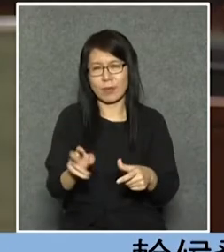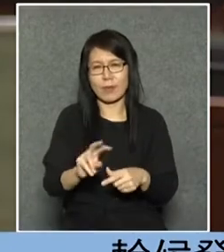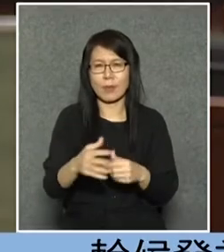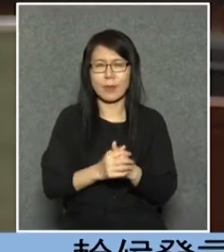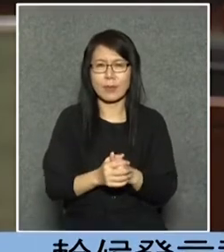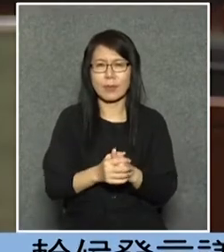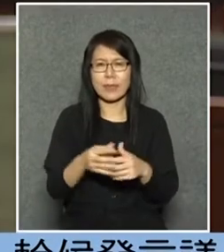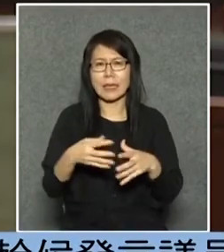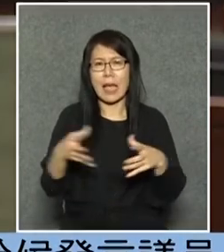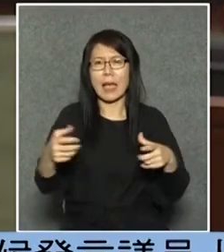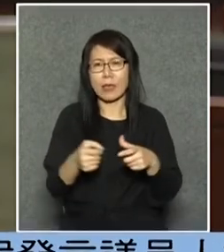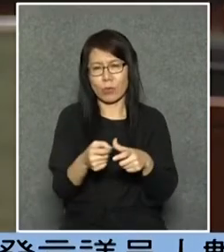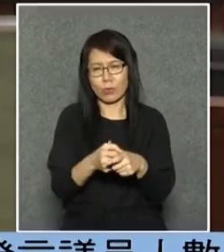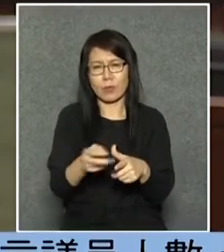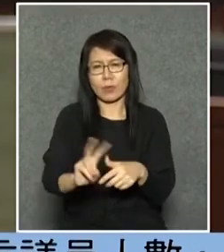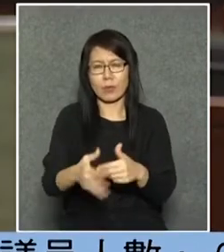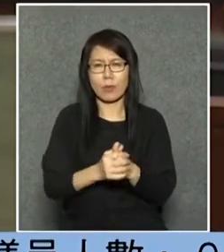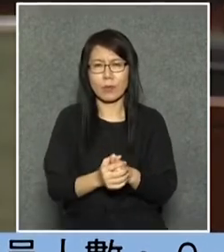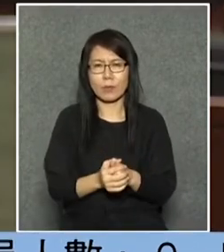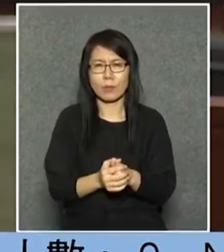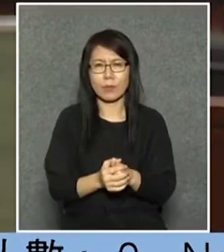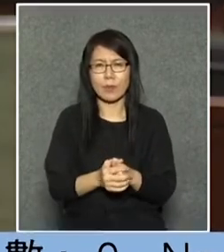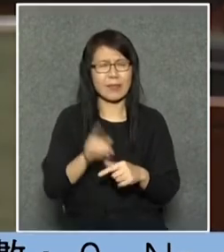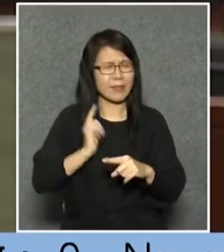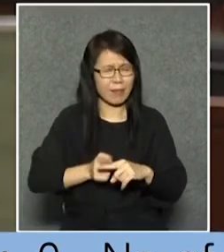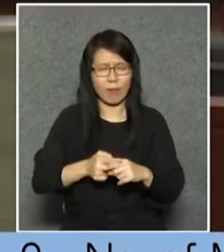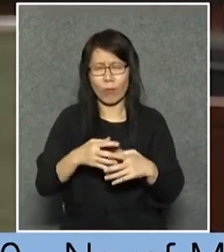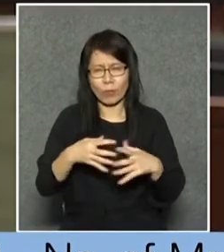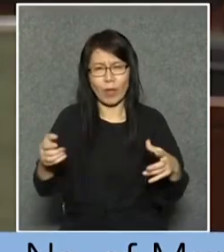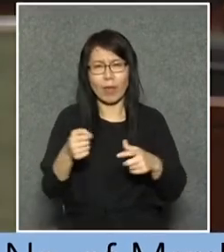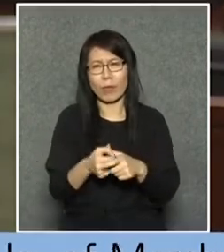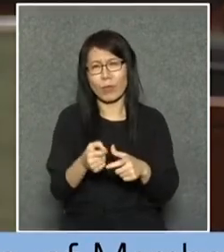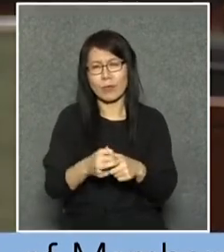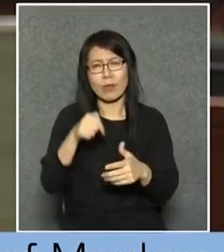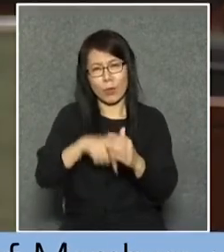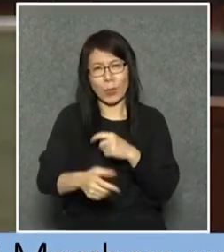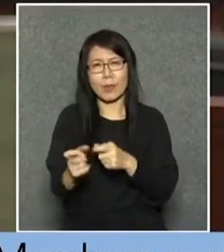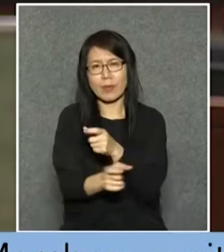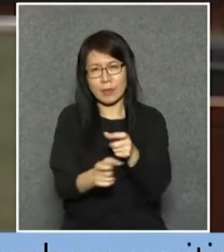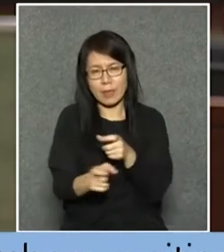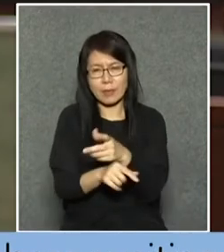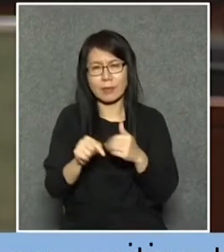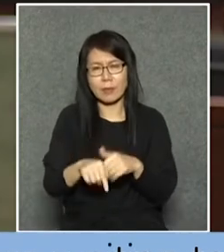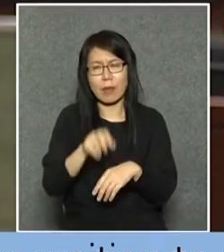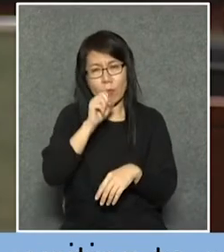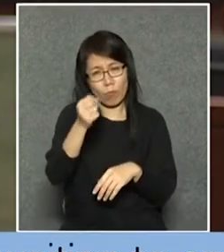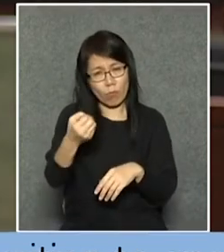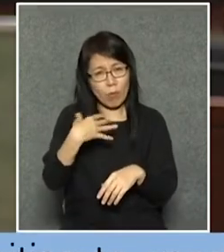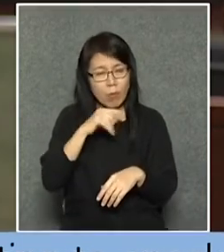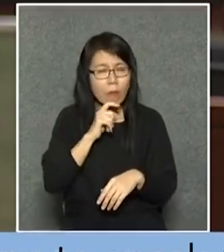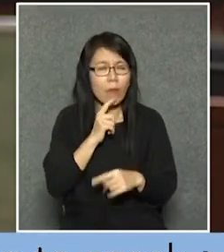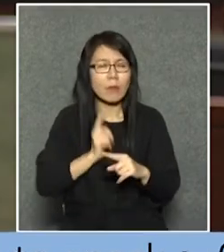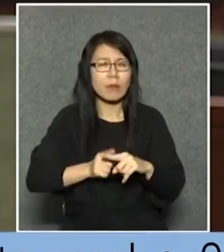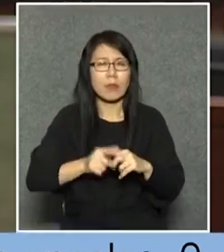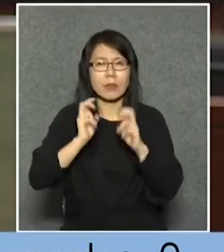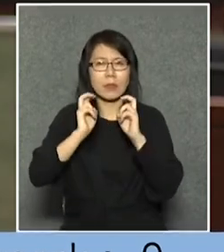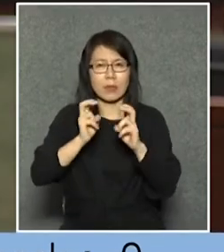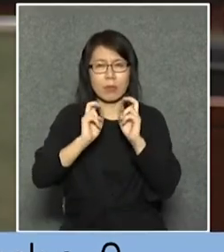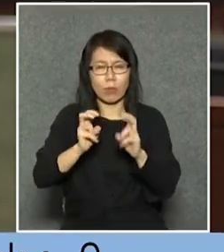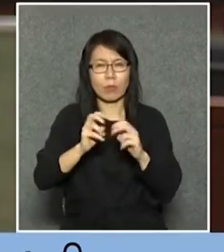的是大企業是非常之大企業的其中一門生意你說我們的鐵路